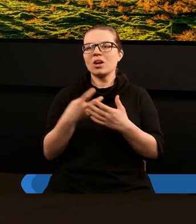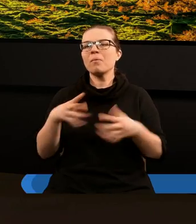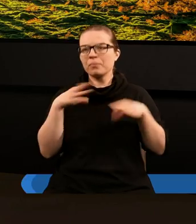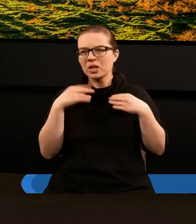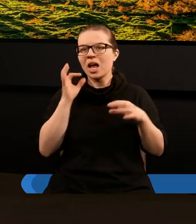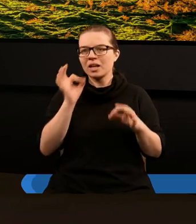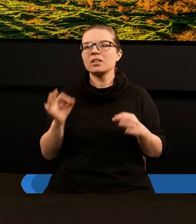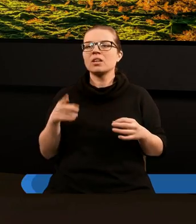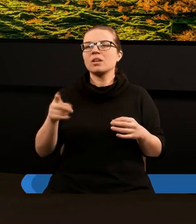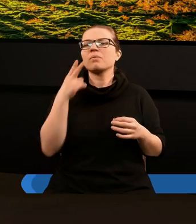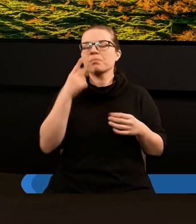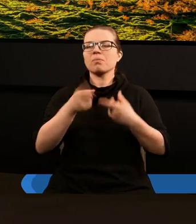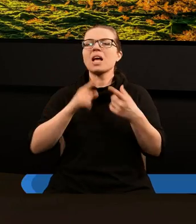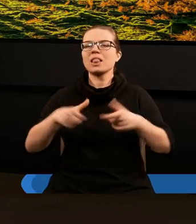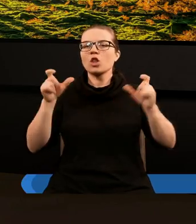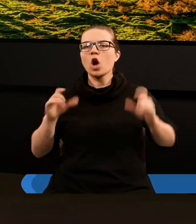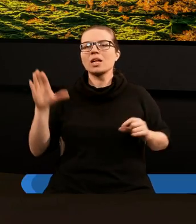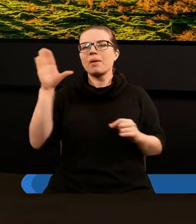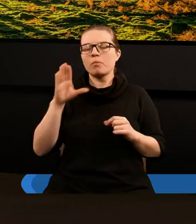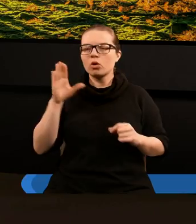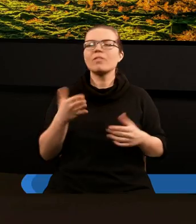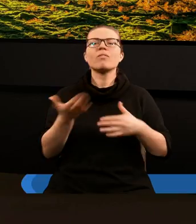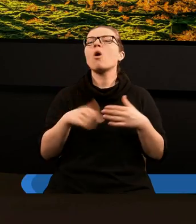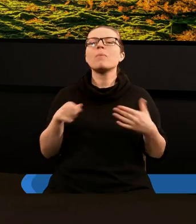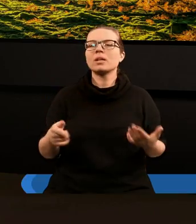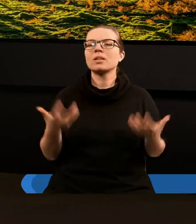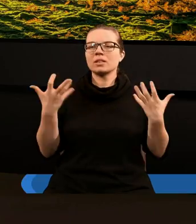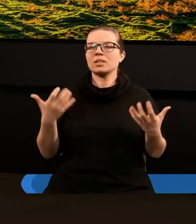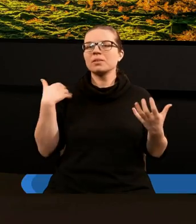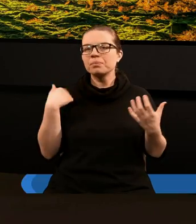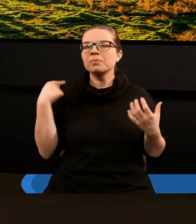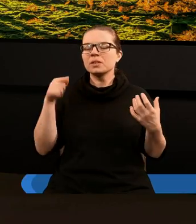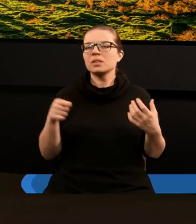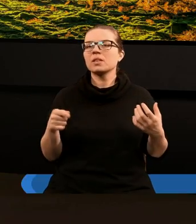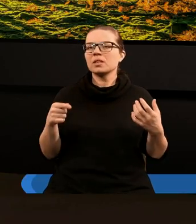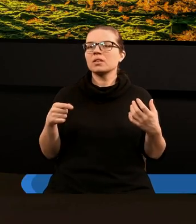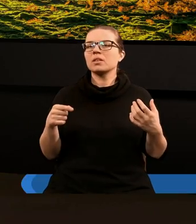przyjęli, dlatego właśnie znaleźli się tam przed tronem Bożym. Wobec tego, jeżeli byśmy przyjęli